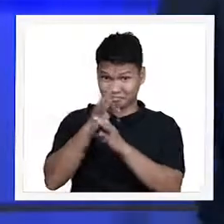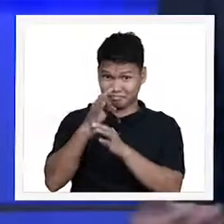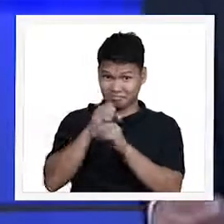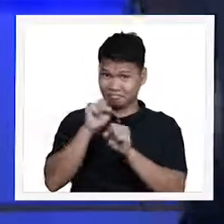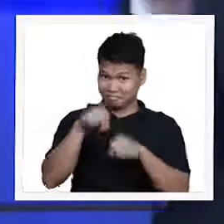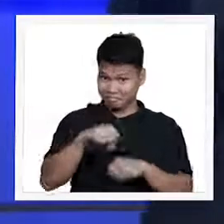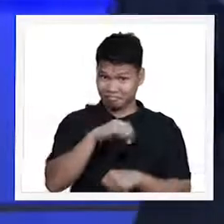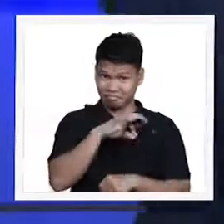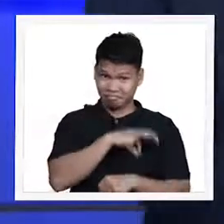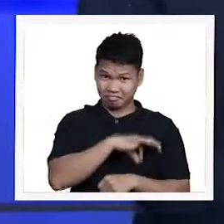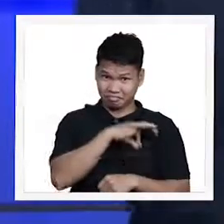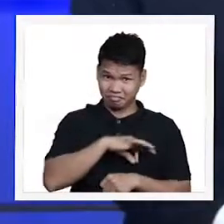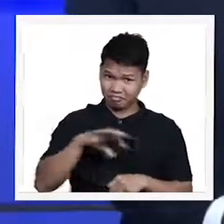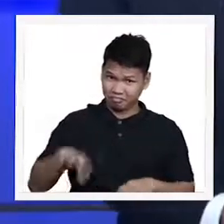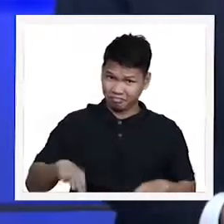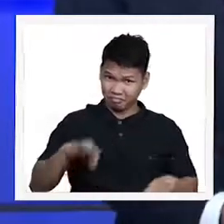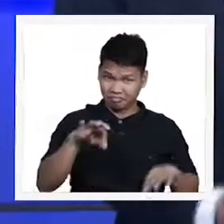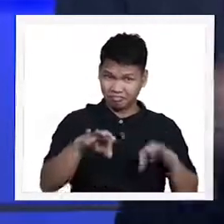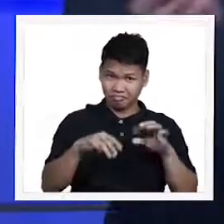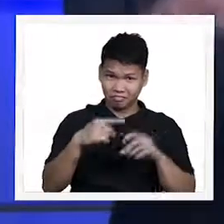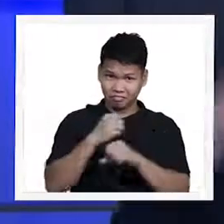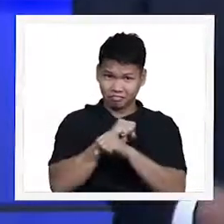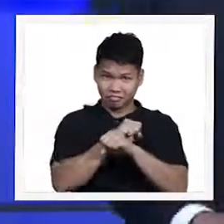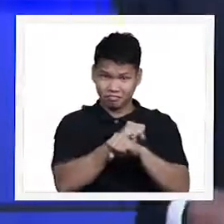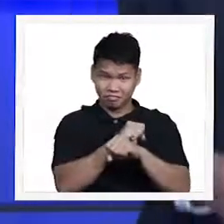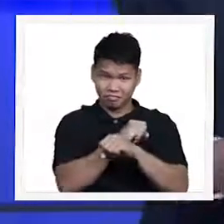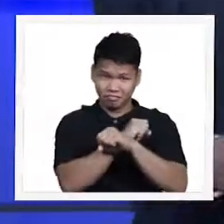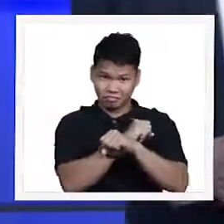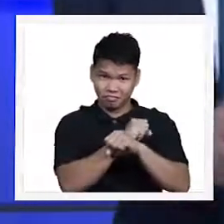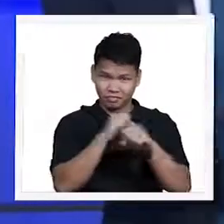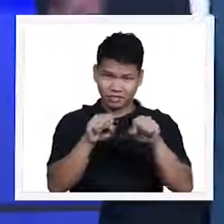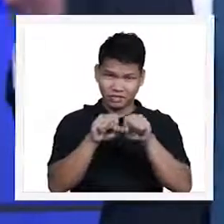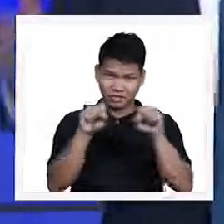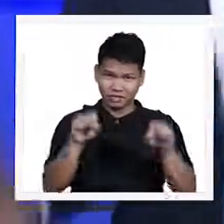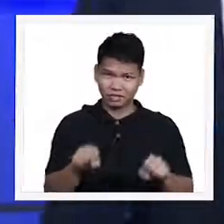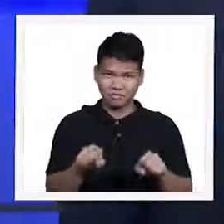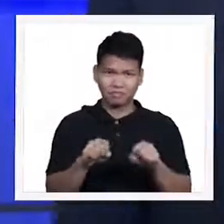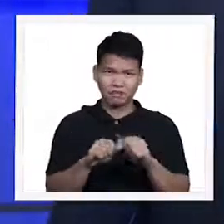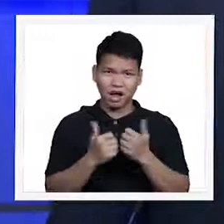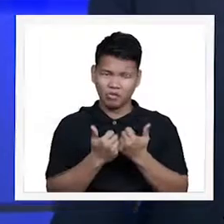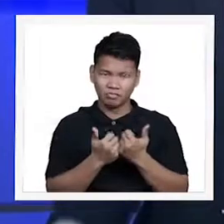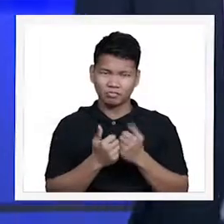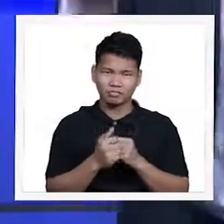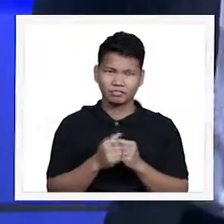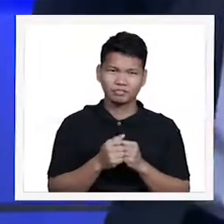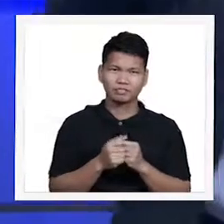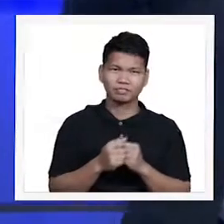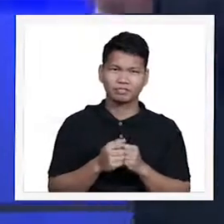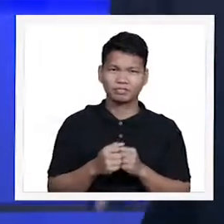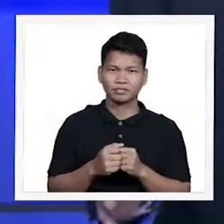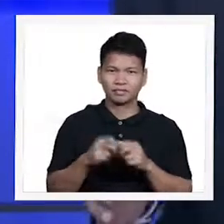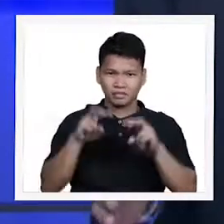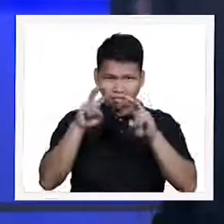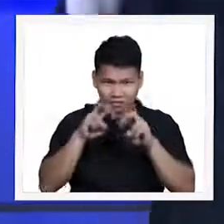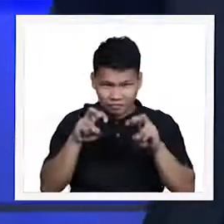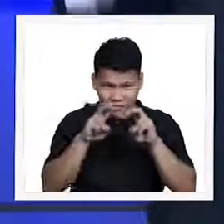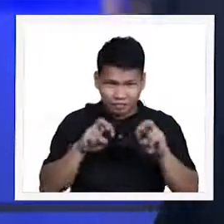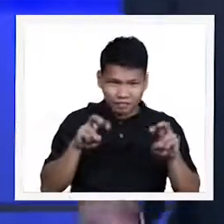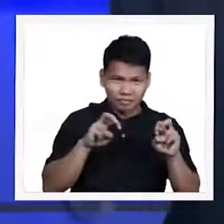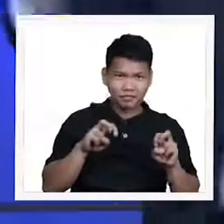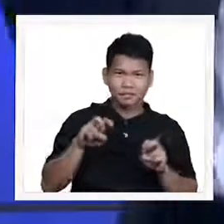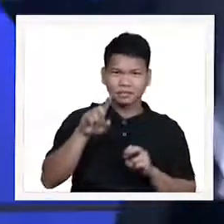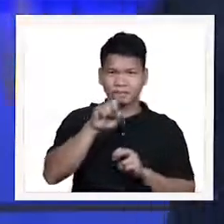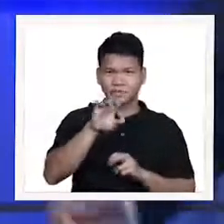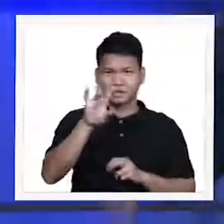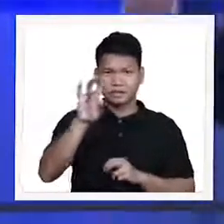pananampalataya sa ating immune system. Research on 1,700 adults found that those who